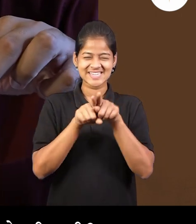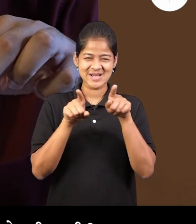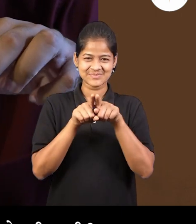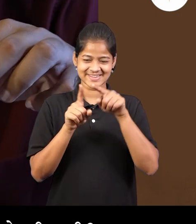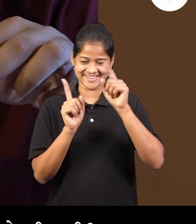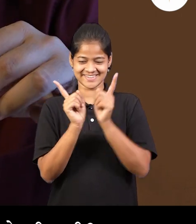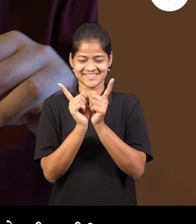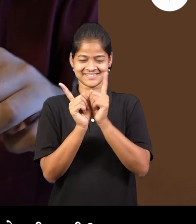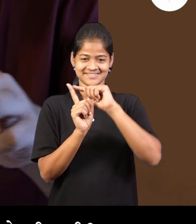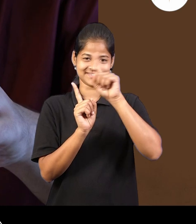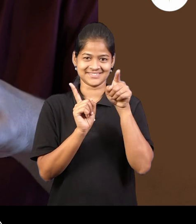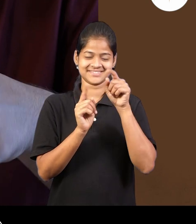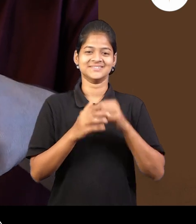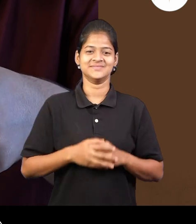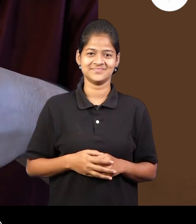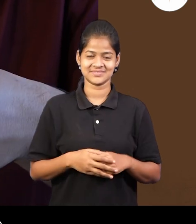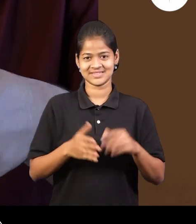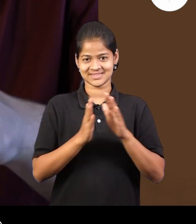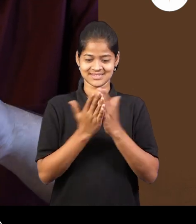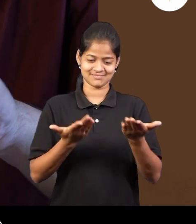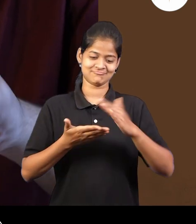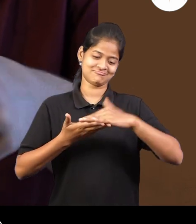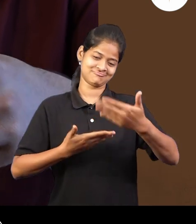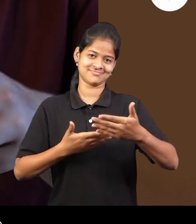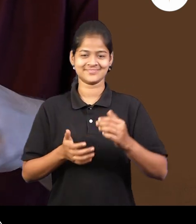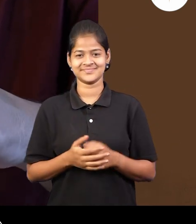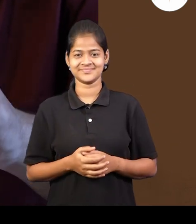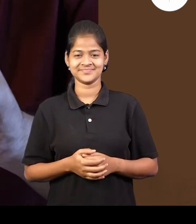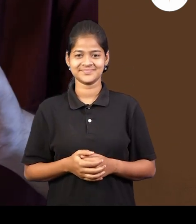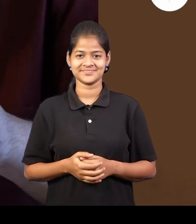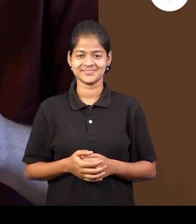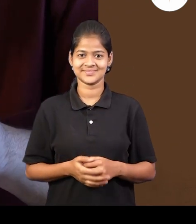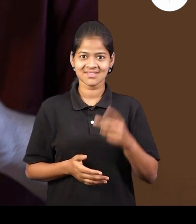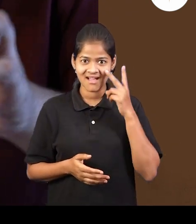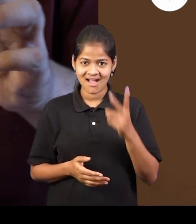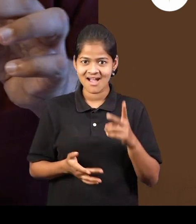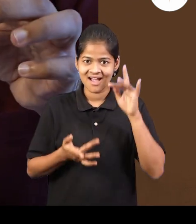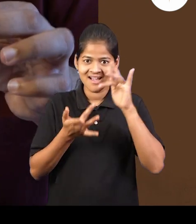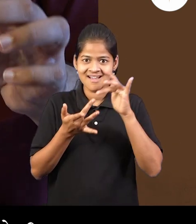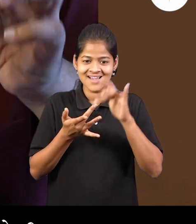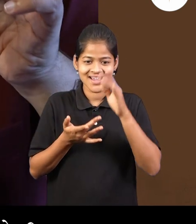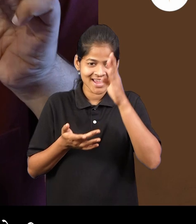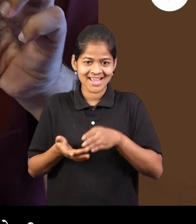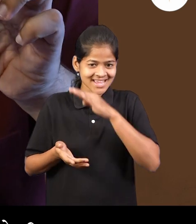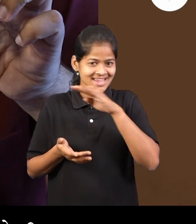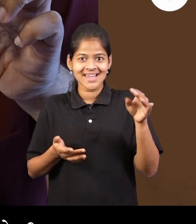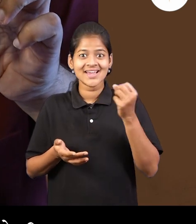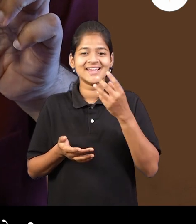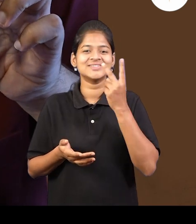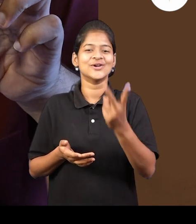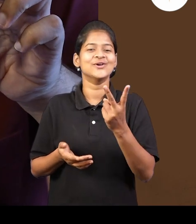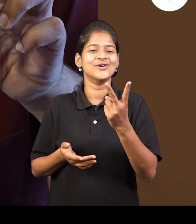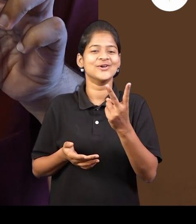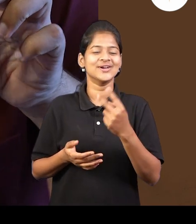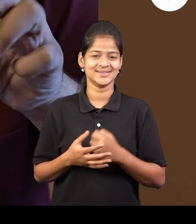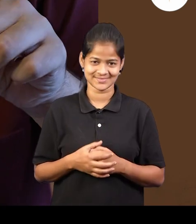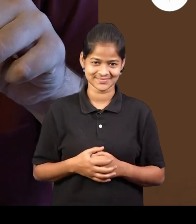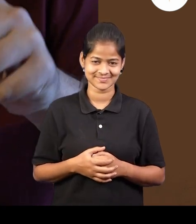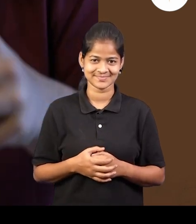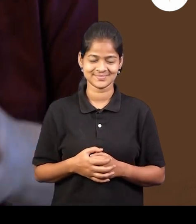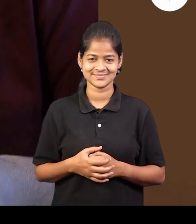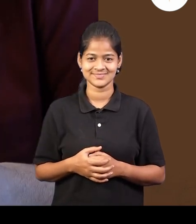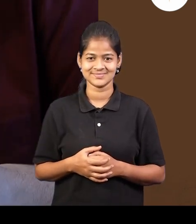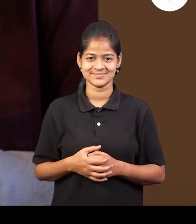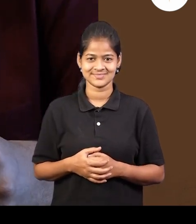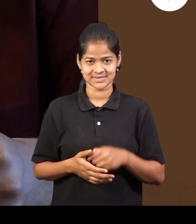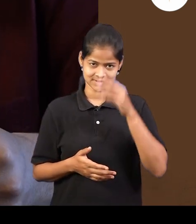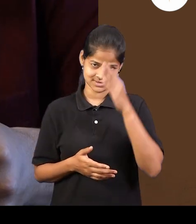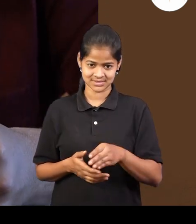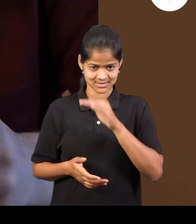दिशतेकी